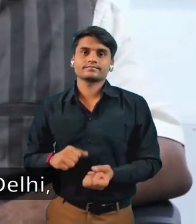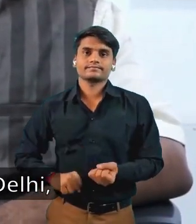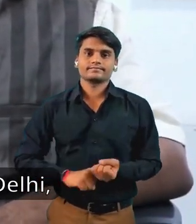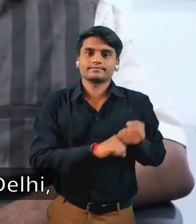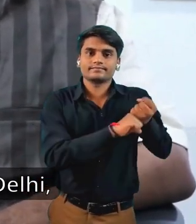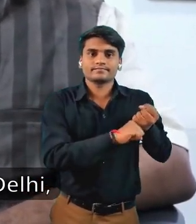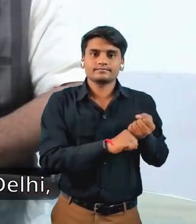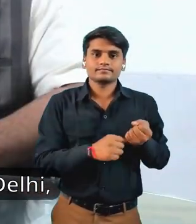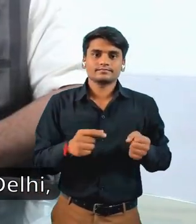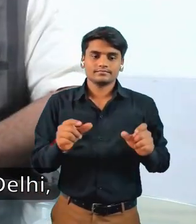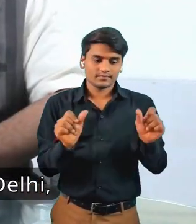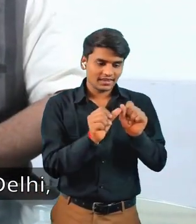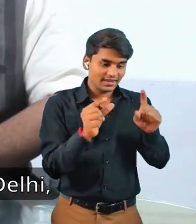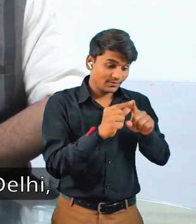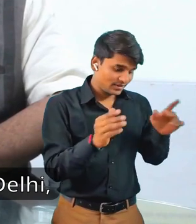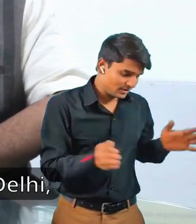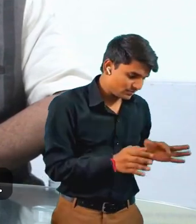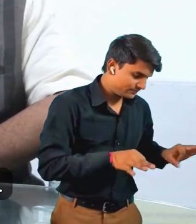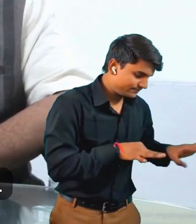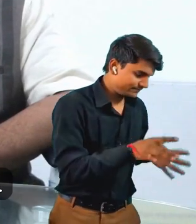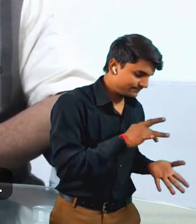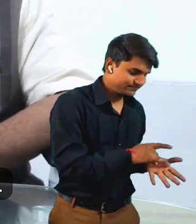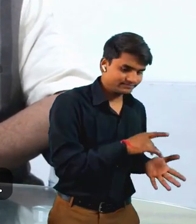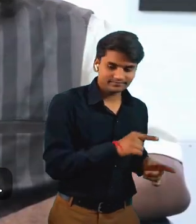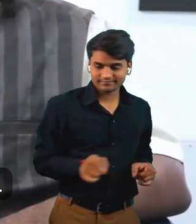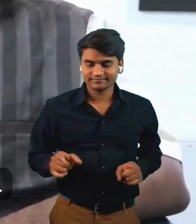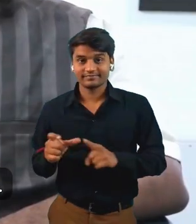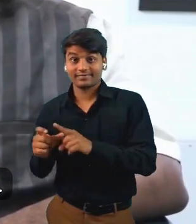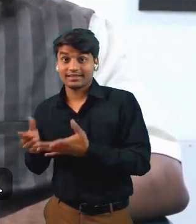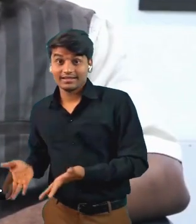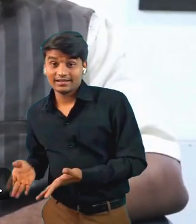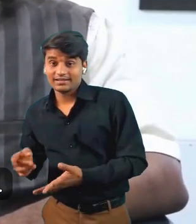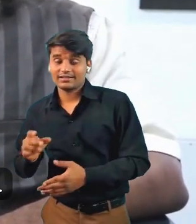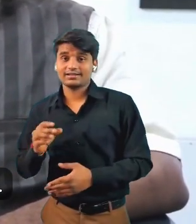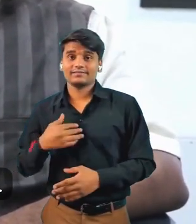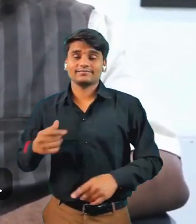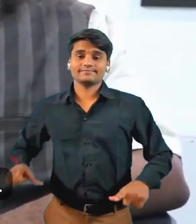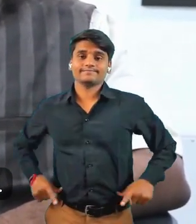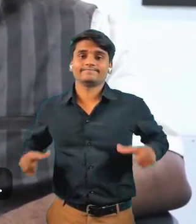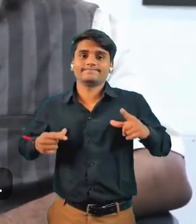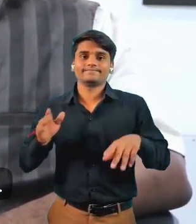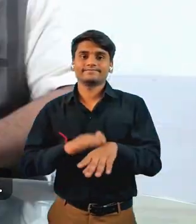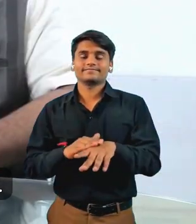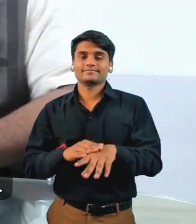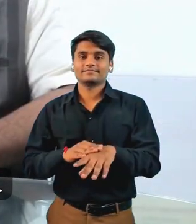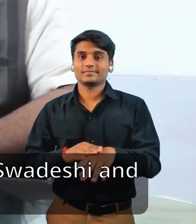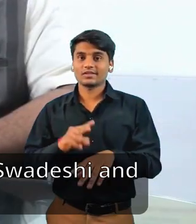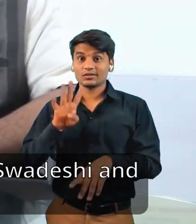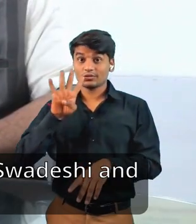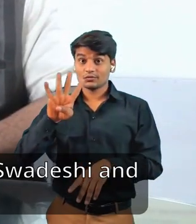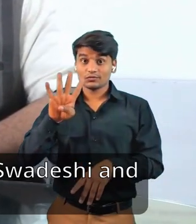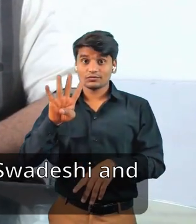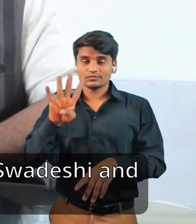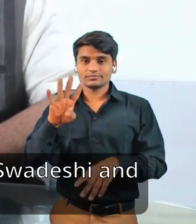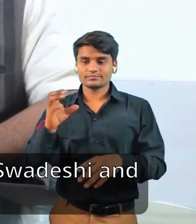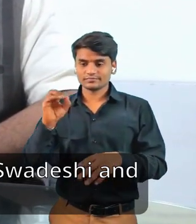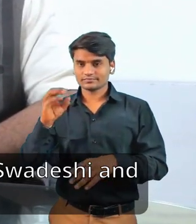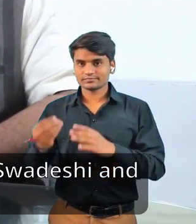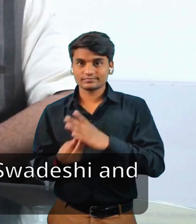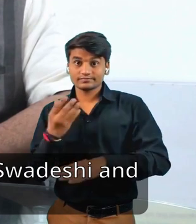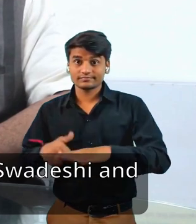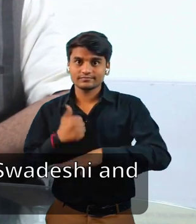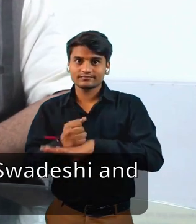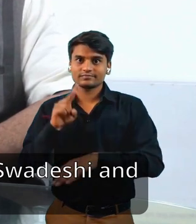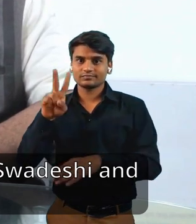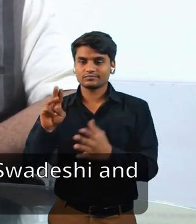चोटा सा शहर से दिली तक की सफर में मैंने चार ऐसे संगटनों का निर्मान किया, दो मुवमेंट्स के साथ जुड़े